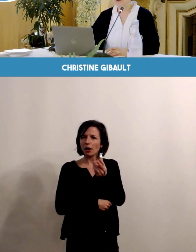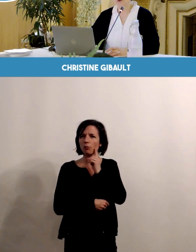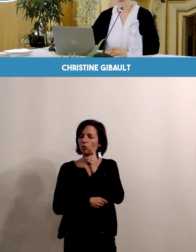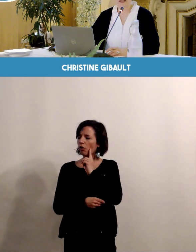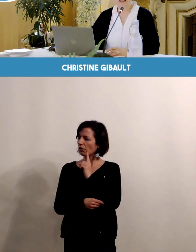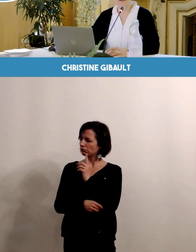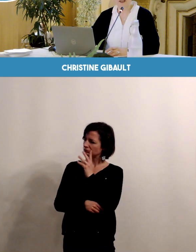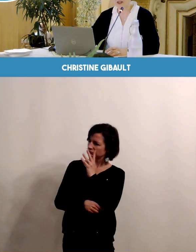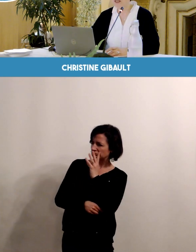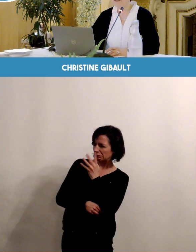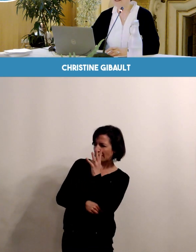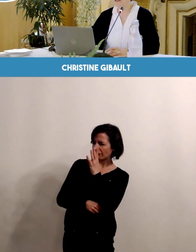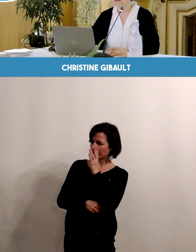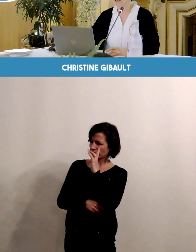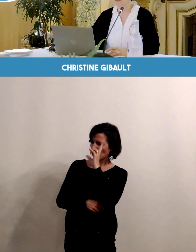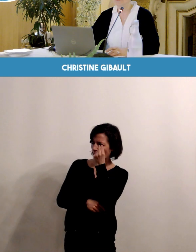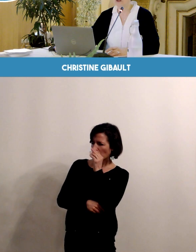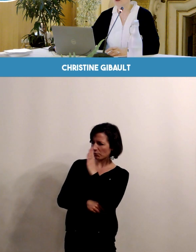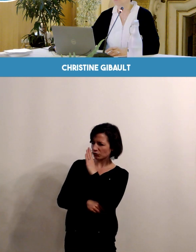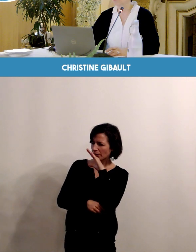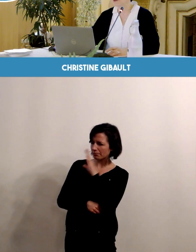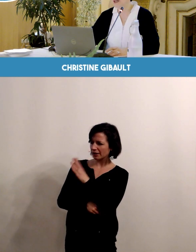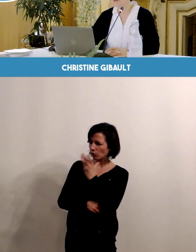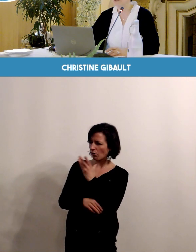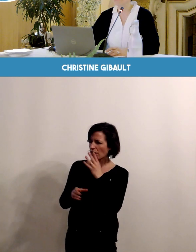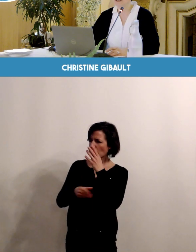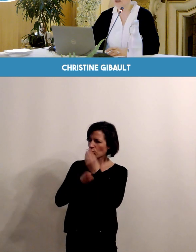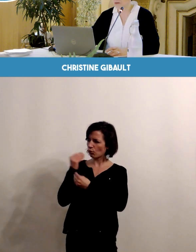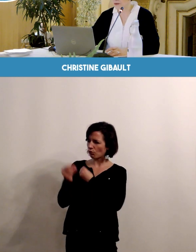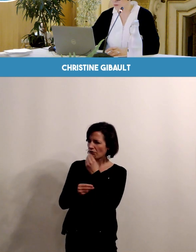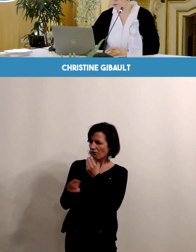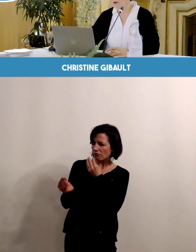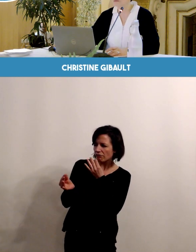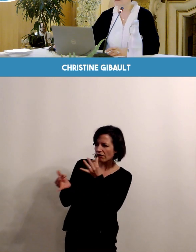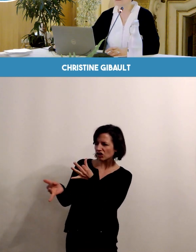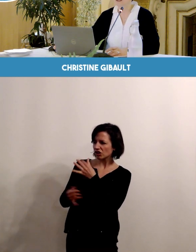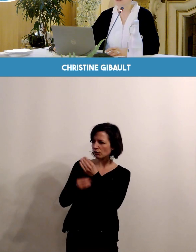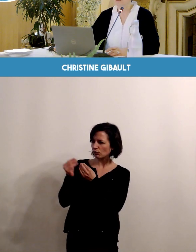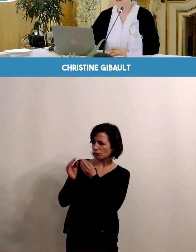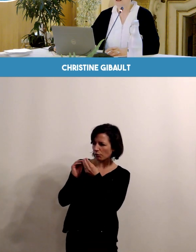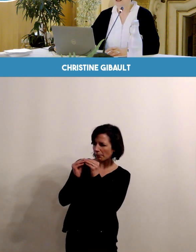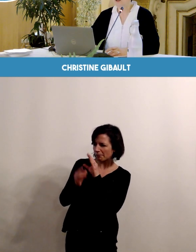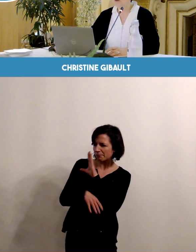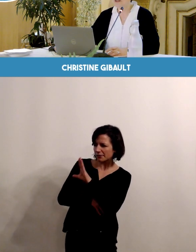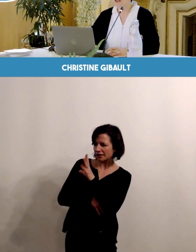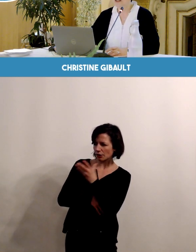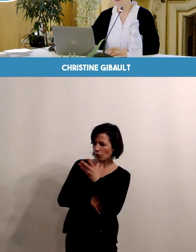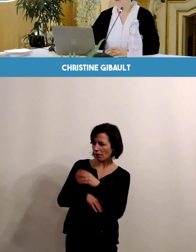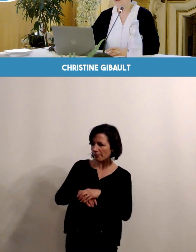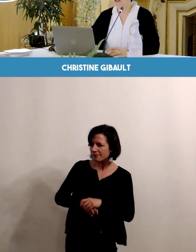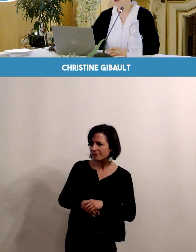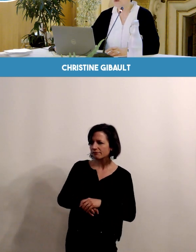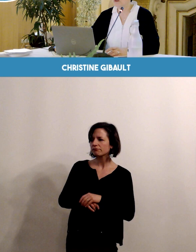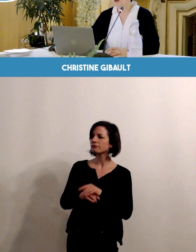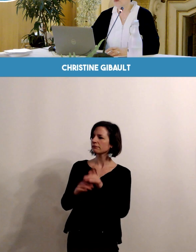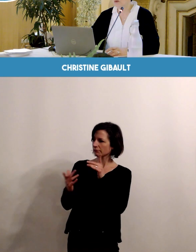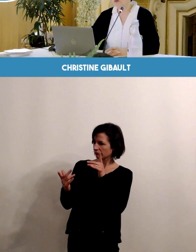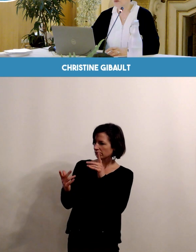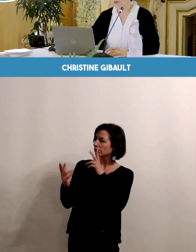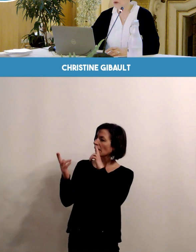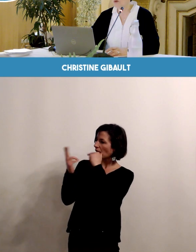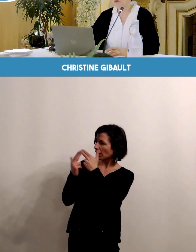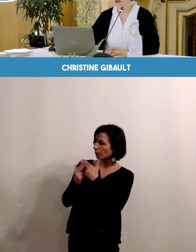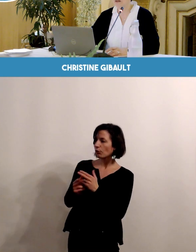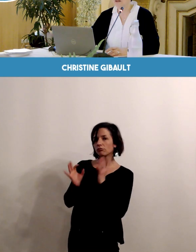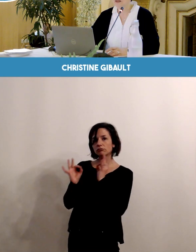dialogue, de repérer les fragilités et les facteurs de vulnérabilité qui sont les vôtres, ajuster les réponses et le suivi en